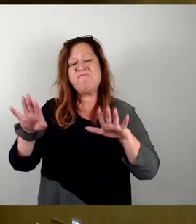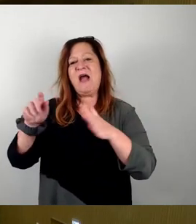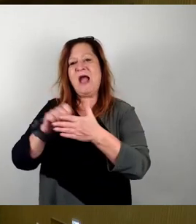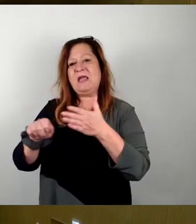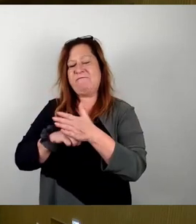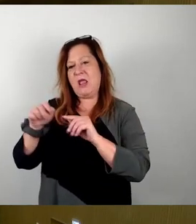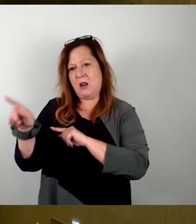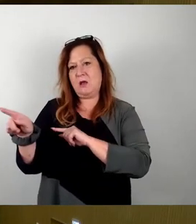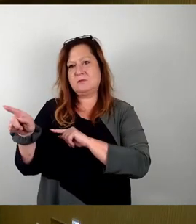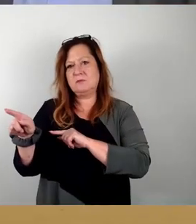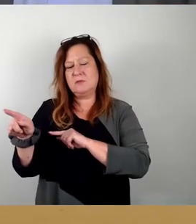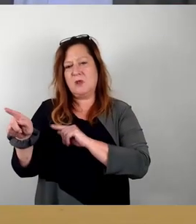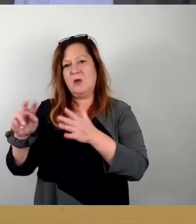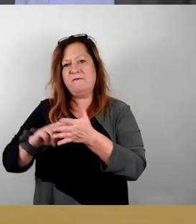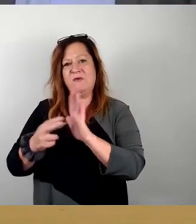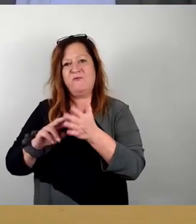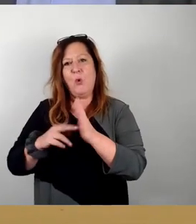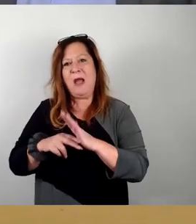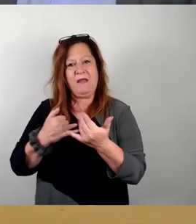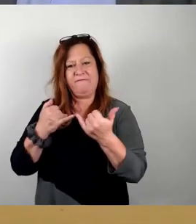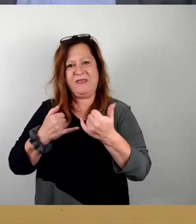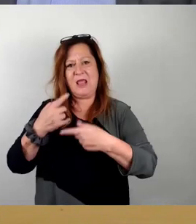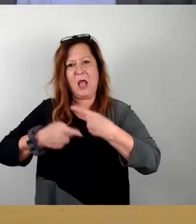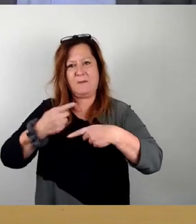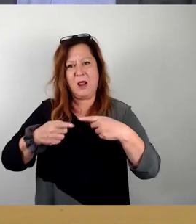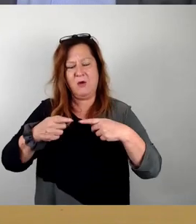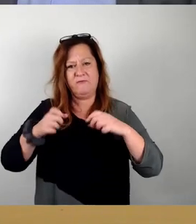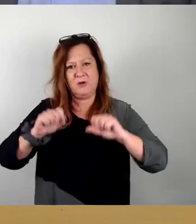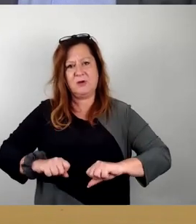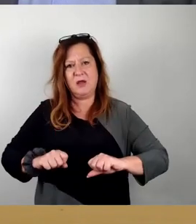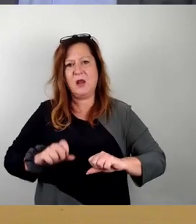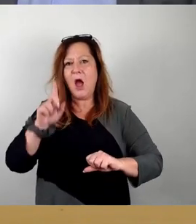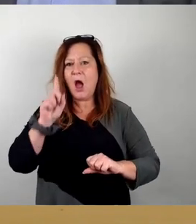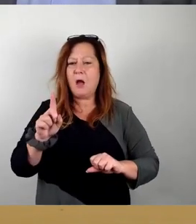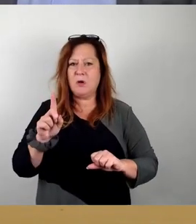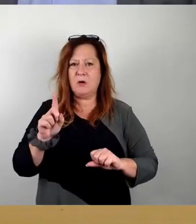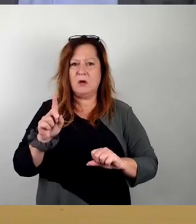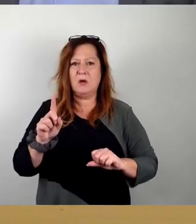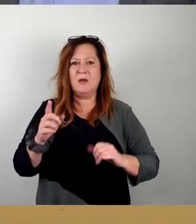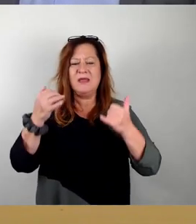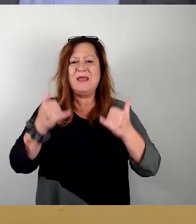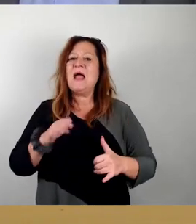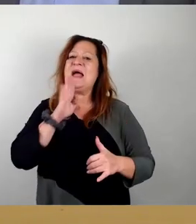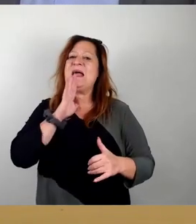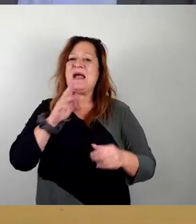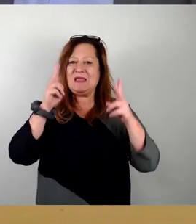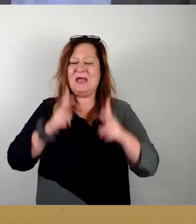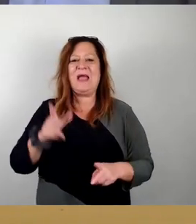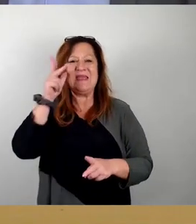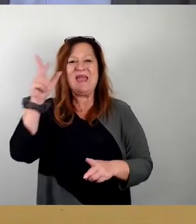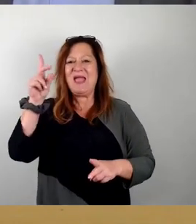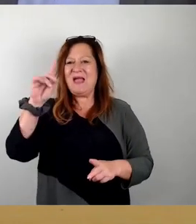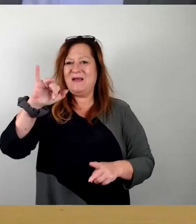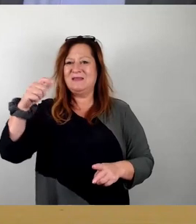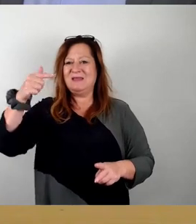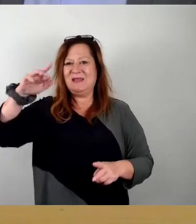darauf vorbereitet sind. Zunächst aber wäre das Rederecht und Herr Dietrich, bitte schön, Sie haben das